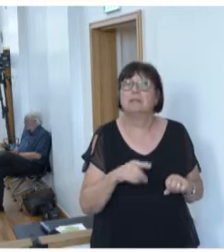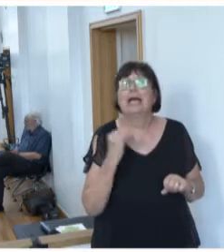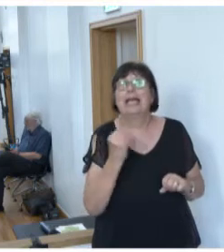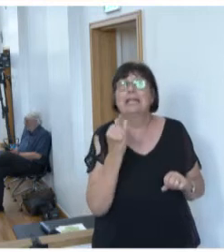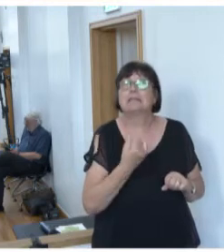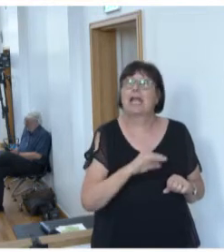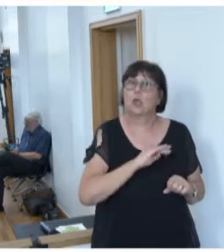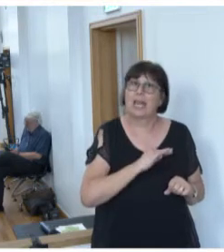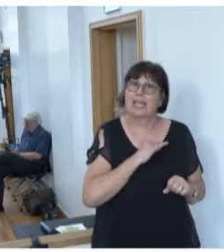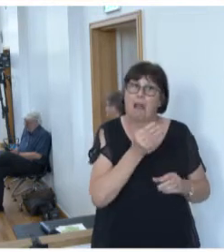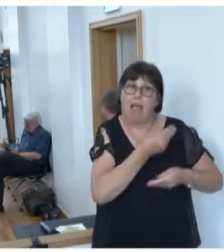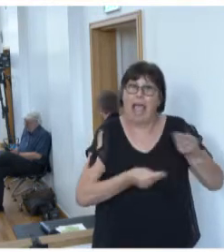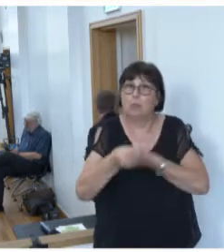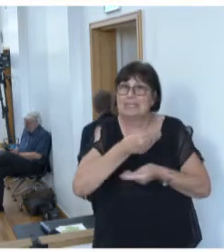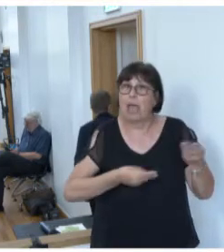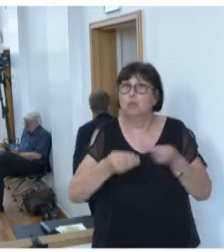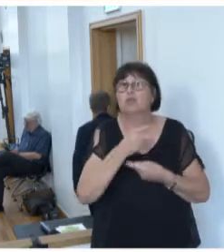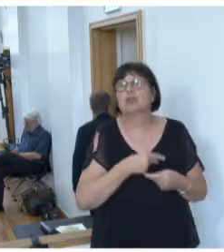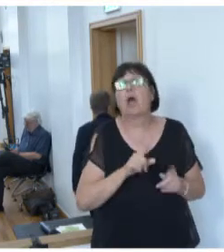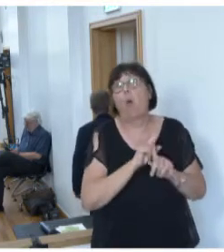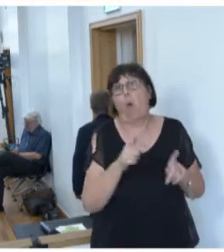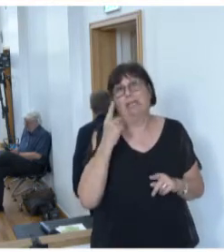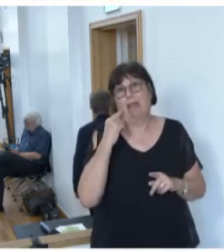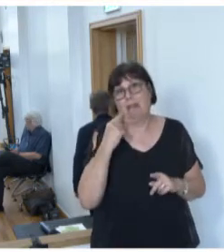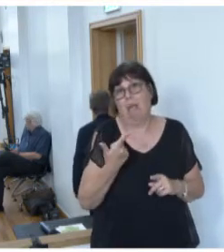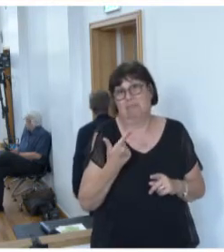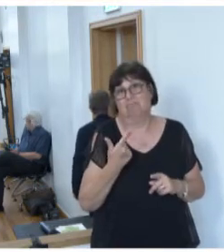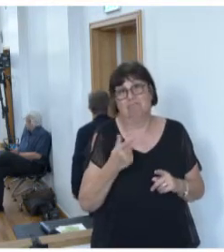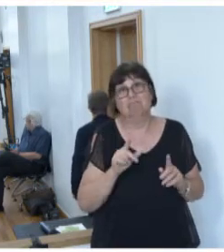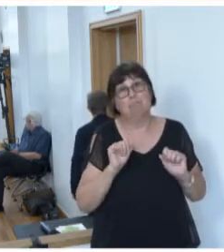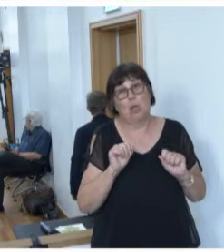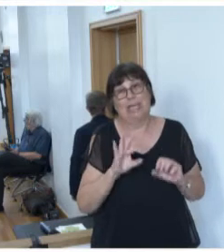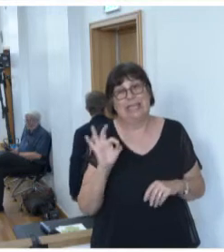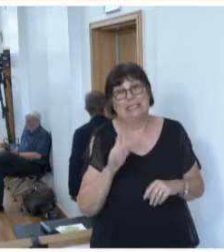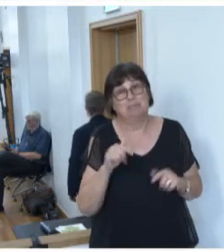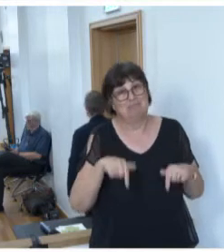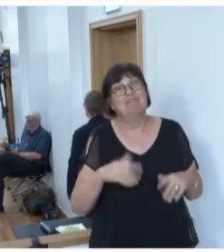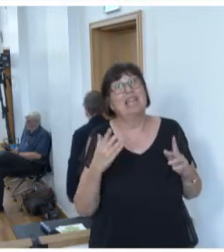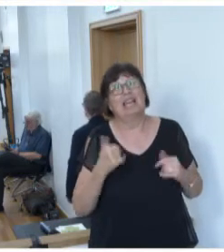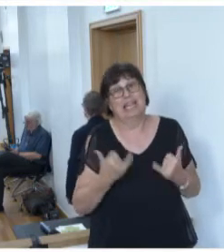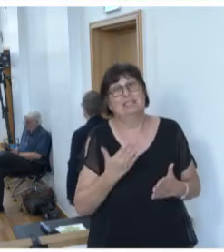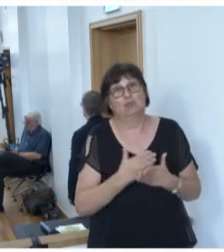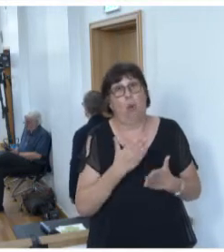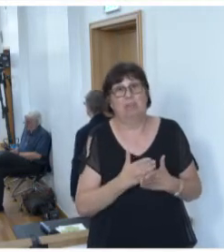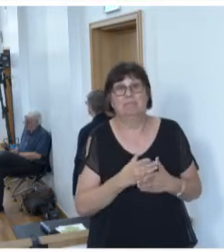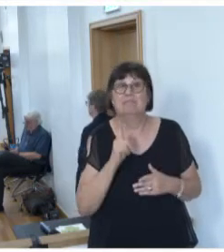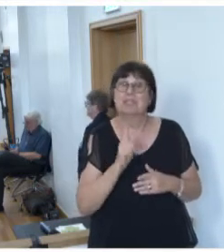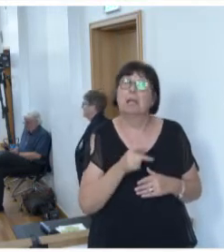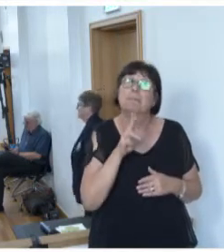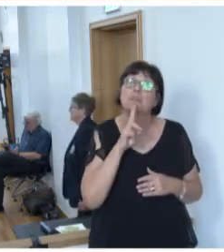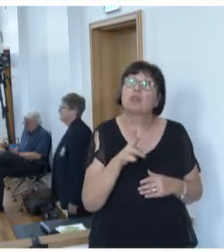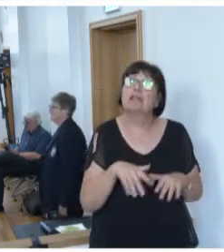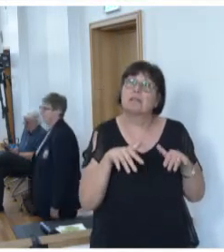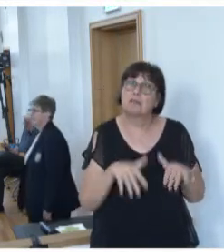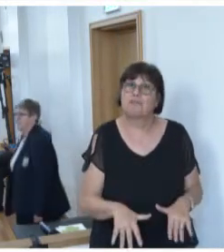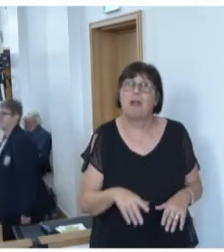ohne Namensnennung offen steht. Sie ist sogar Teil des Verfahrens. Im bestätigten Fall einer Kindeswohlgefährdung nach dem üblichen